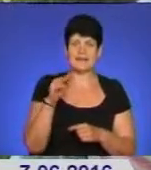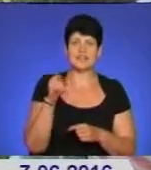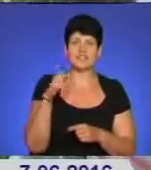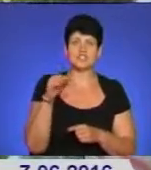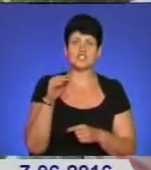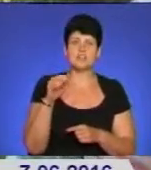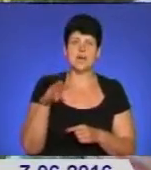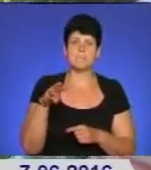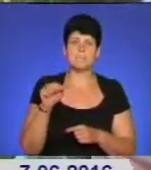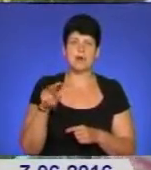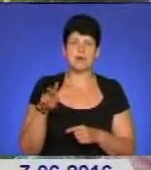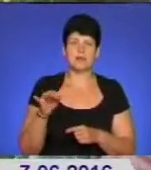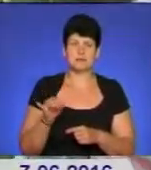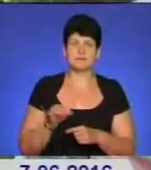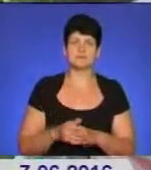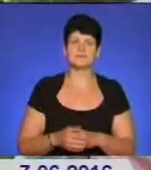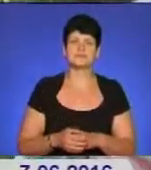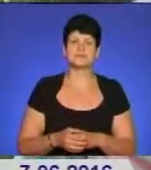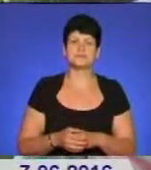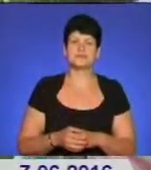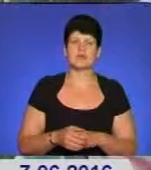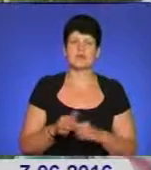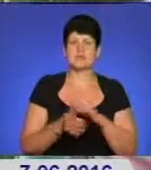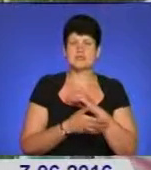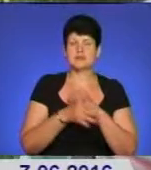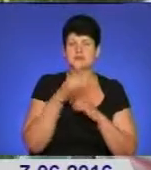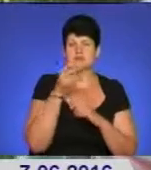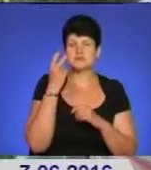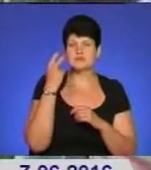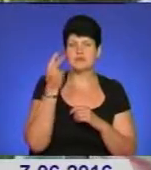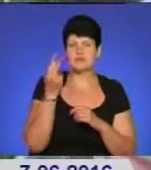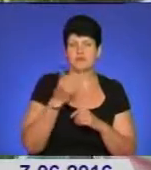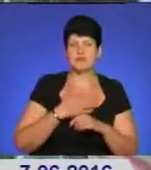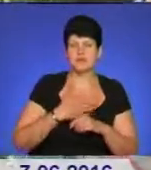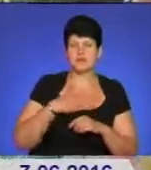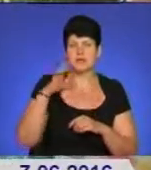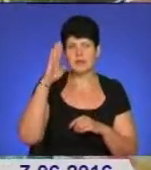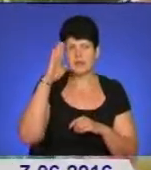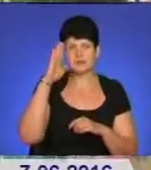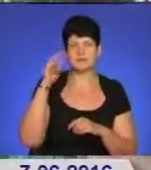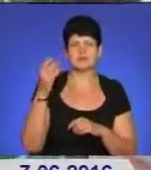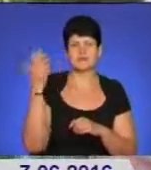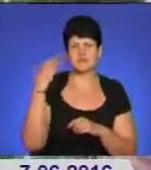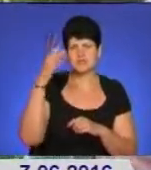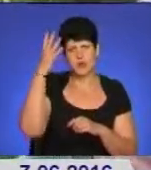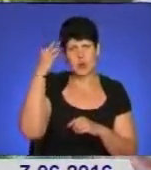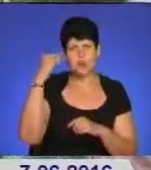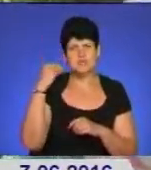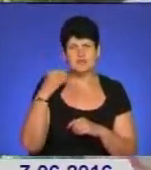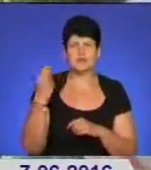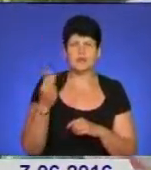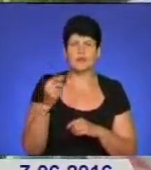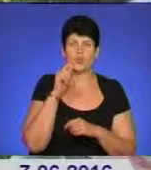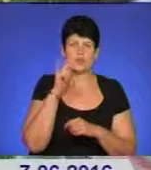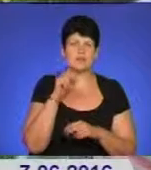виступу на гільзі. Останнім часом малював завжди наших бійців, до того козаків малював, сюжети з нашої української